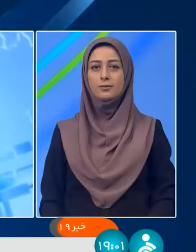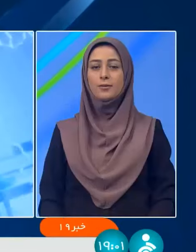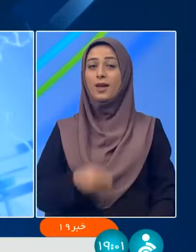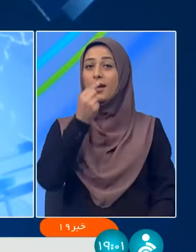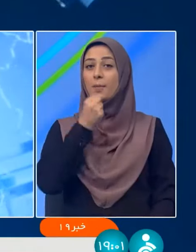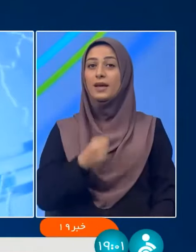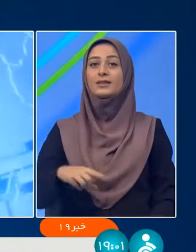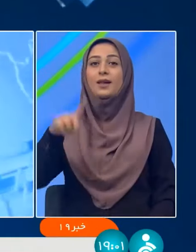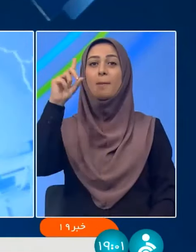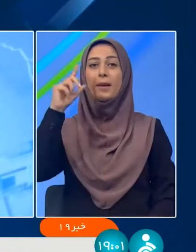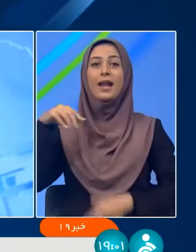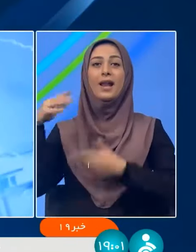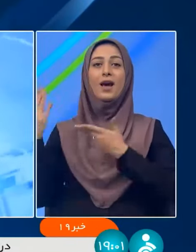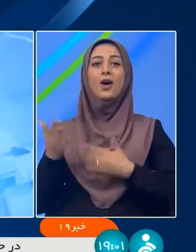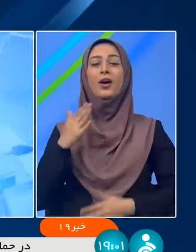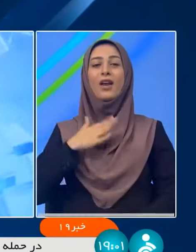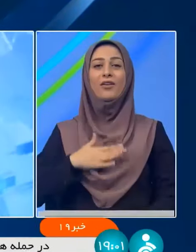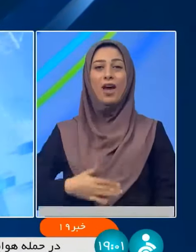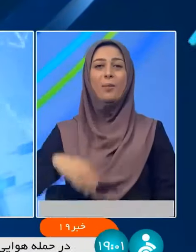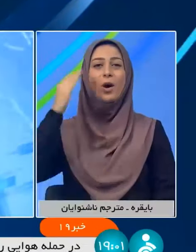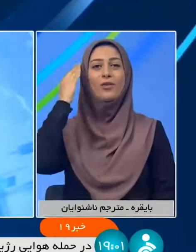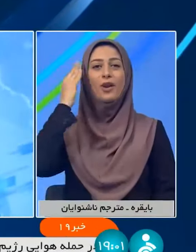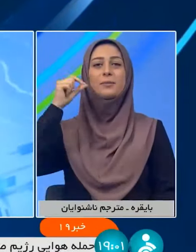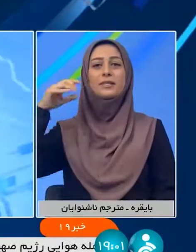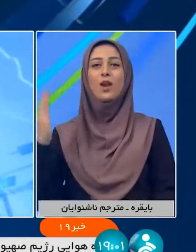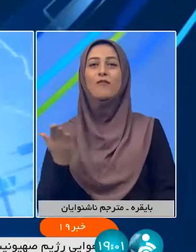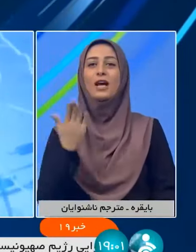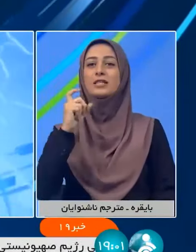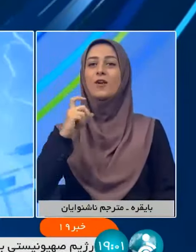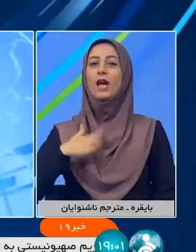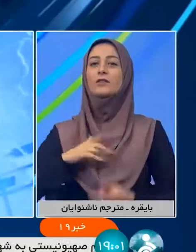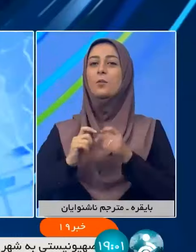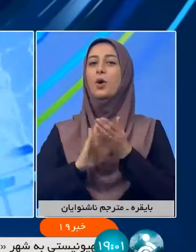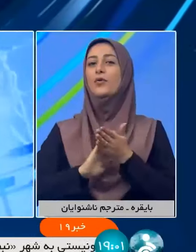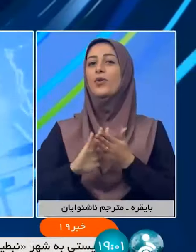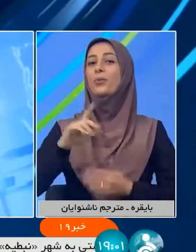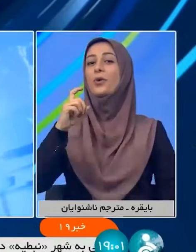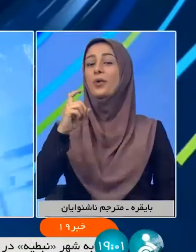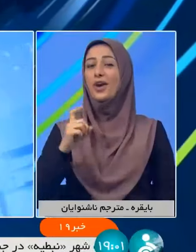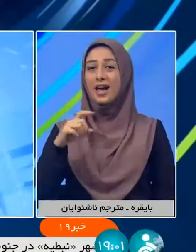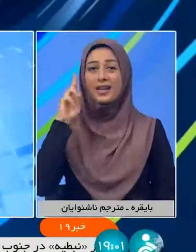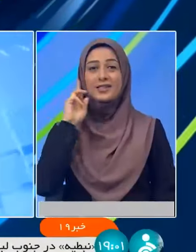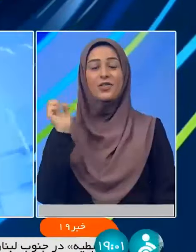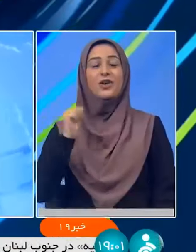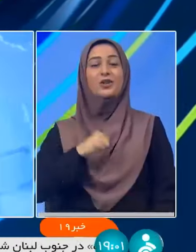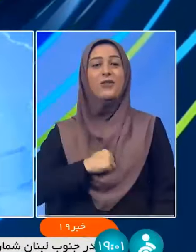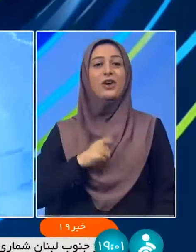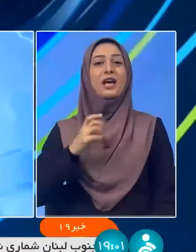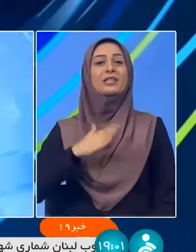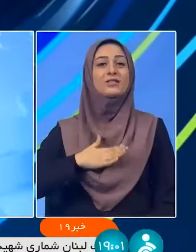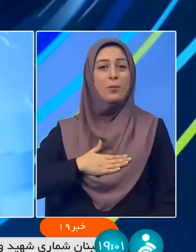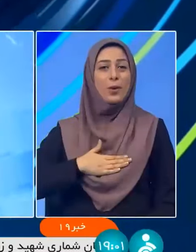بسم الله الرحمن الرحیم، اللهم صلی اللهم محمد و آل محمد سلام به شما هموطنان عزیز و